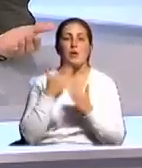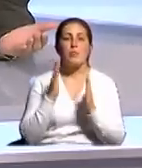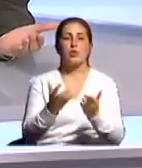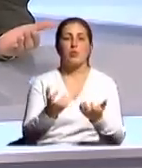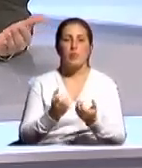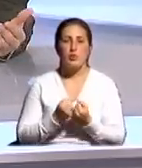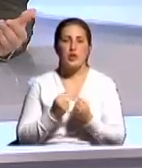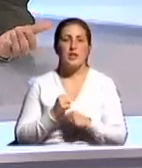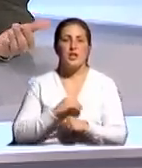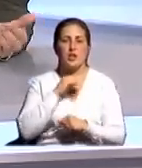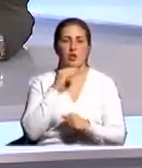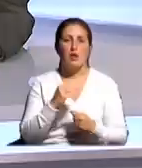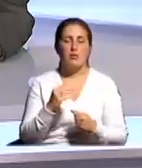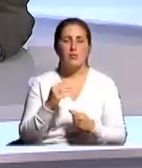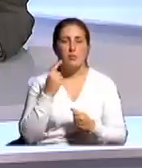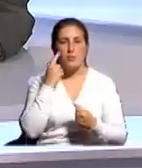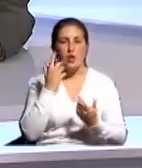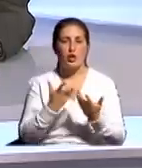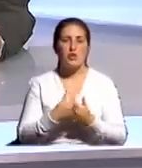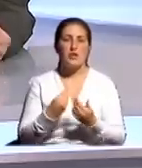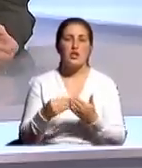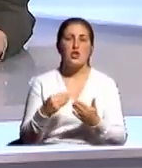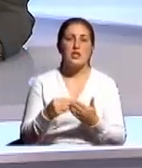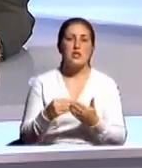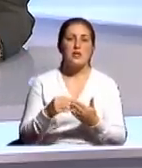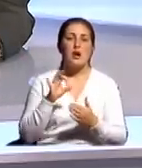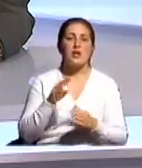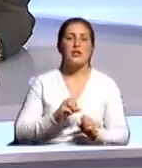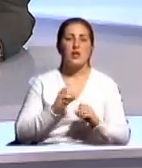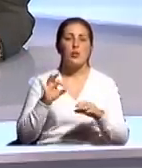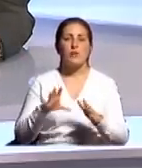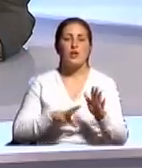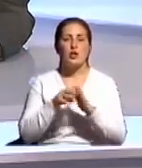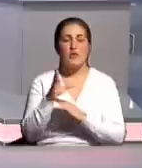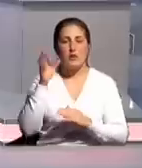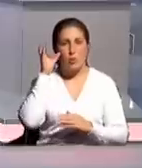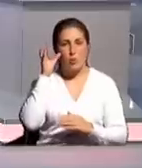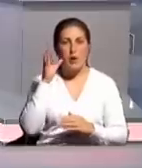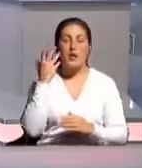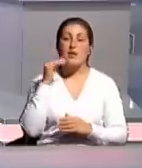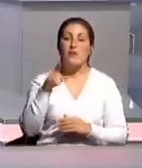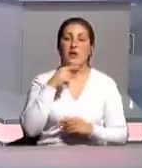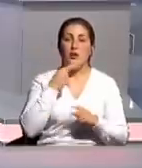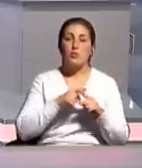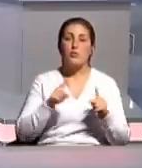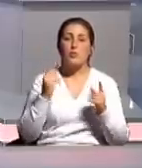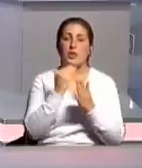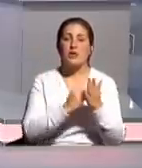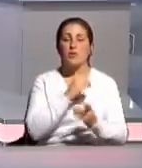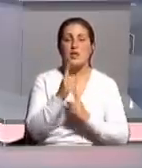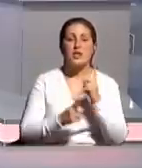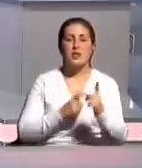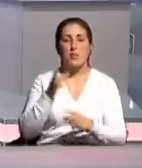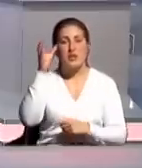достаточное количество денежных средств от дачи, от вложений в науку. Когда вы говорите о том, что программа модернизации